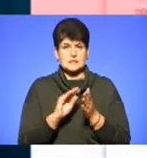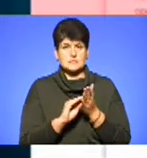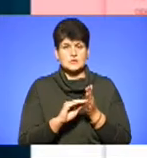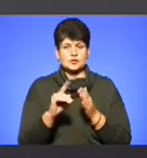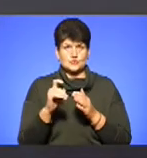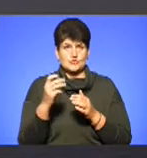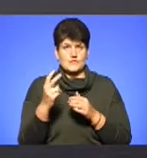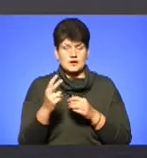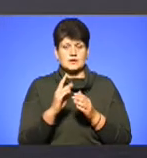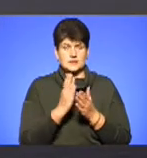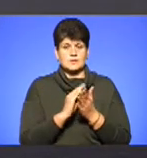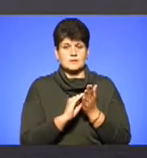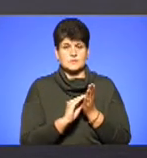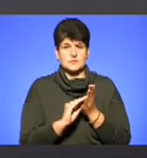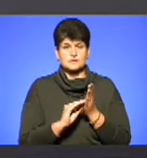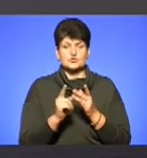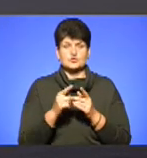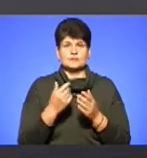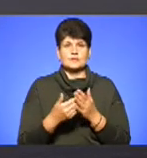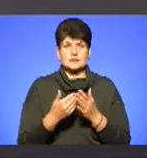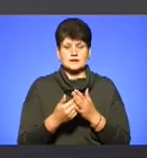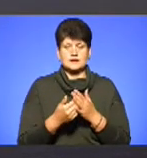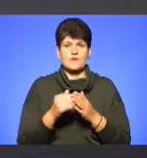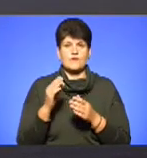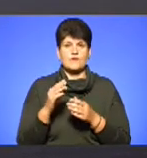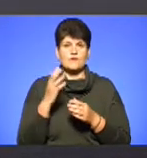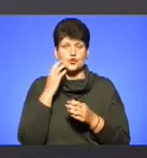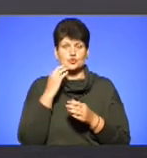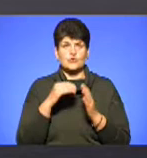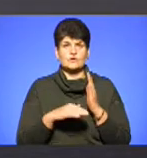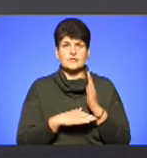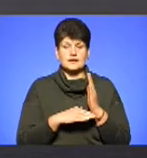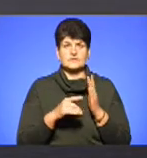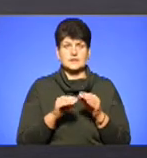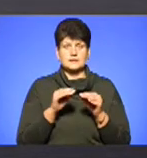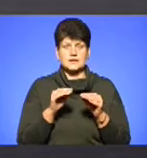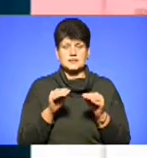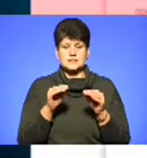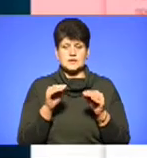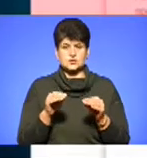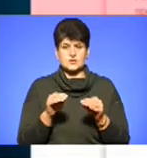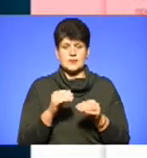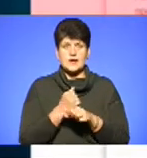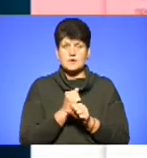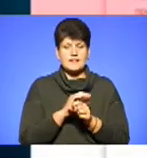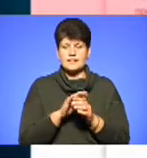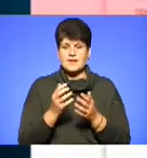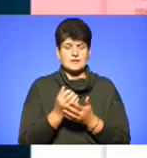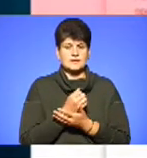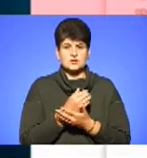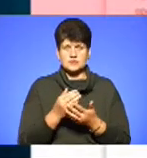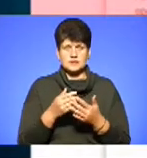є дані про те, що в зразках, власне, фруктових дерев та землі, де вони насаджені лаборанти, не виявили